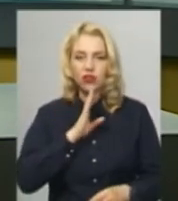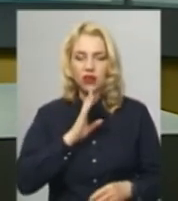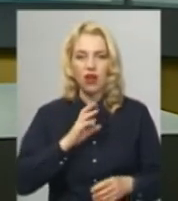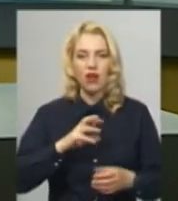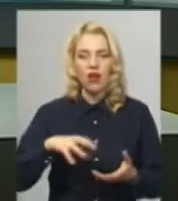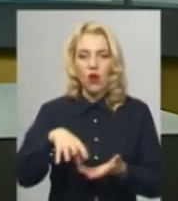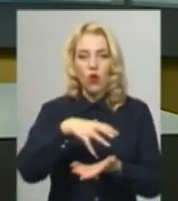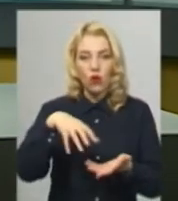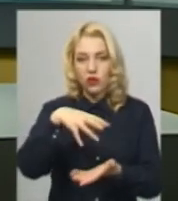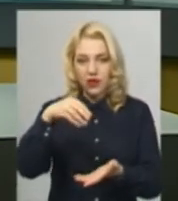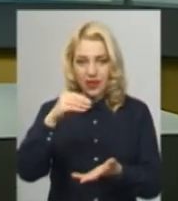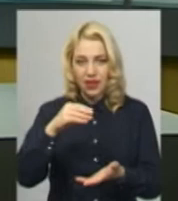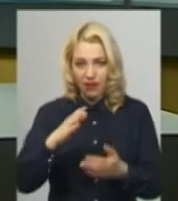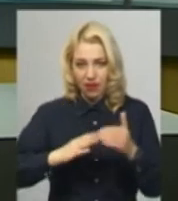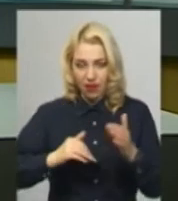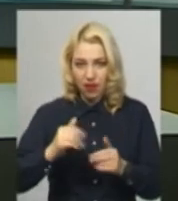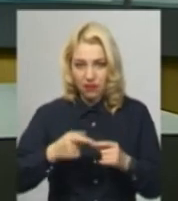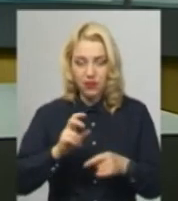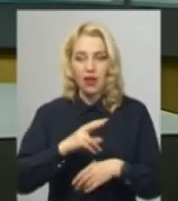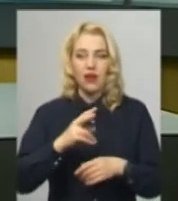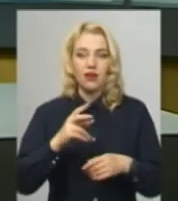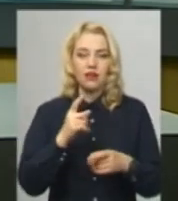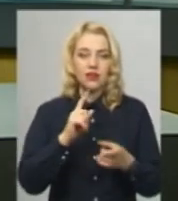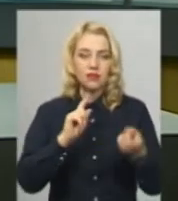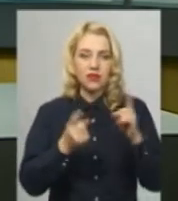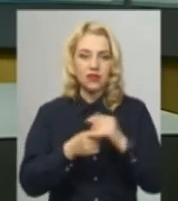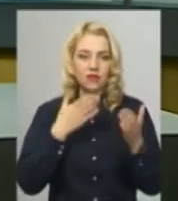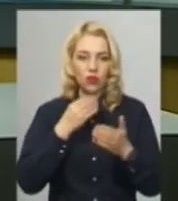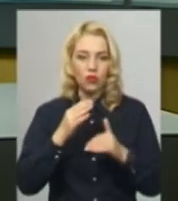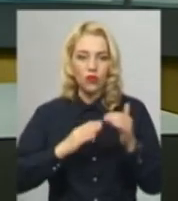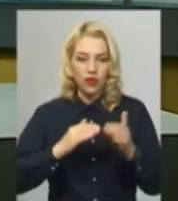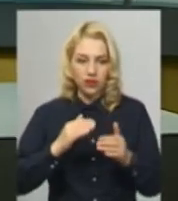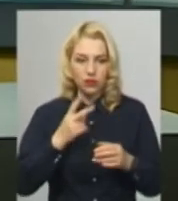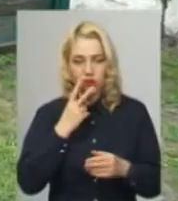пов'язала свою долю з чотирилапими вихованцями, дізнавалася наша знімальна група.